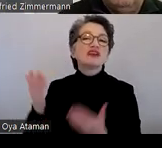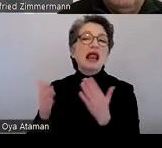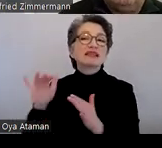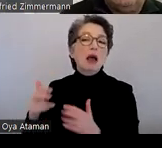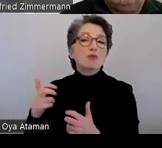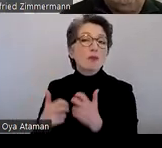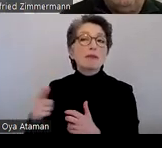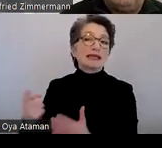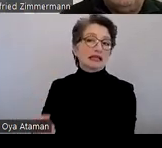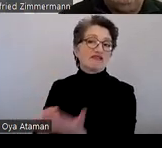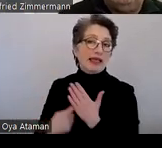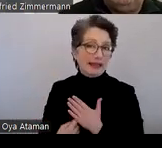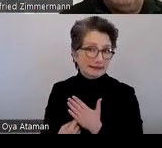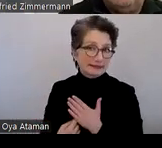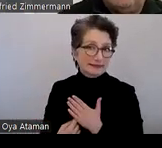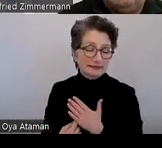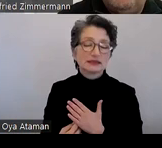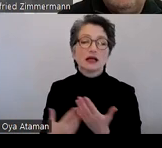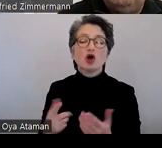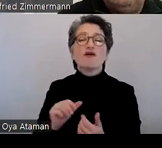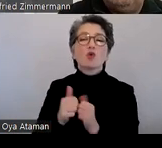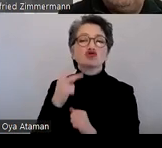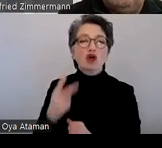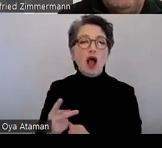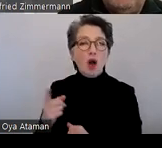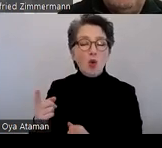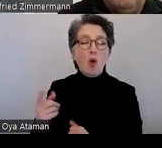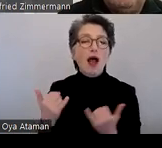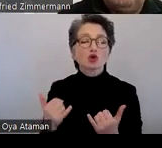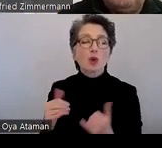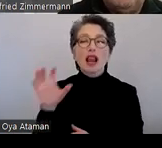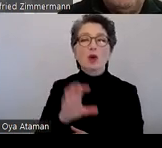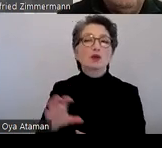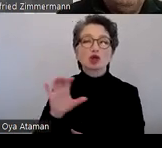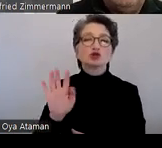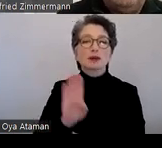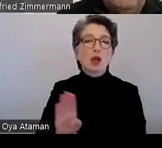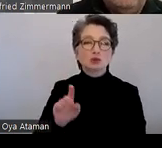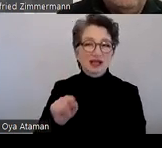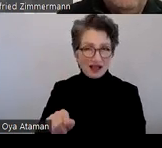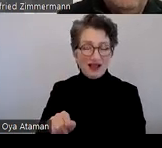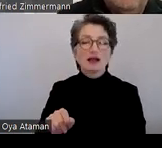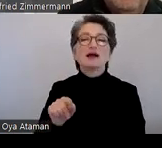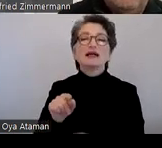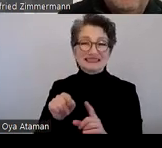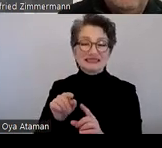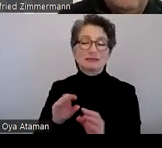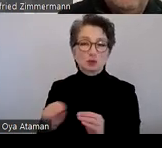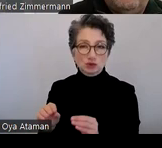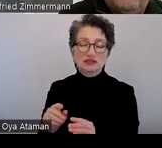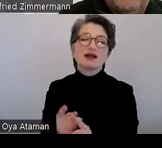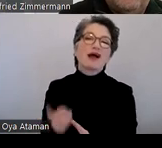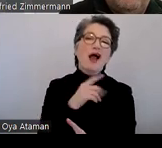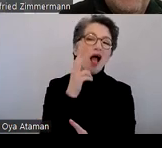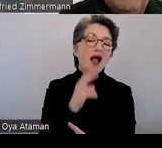Also die Vorschau nutzt den aktuellen Windows-Browser Edge anstelle des veralteten Internet